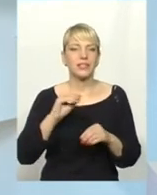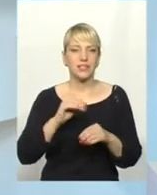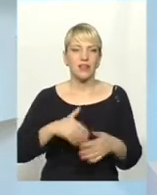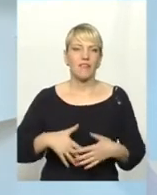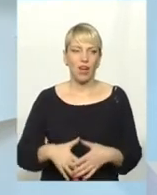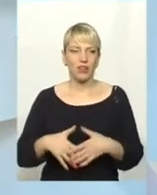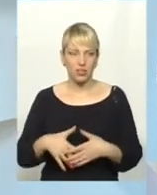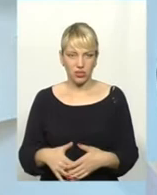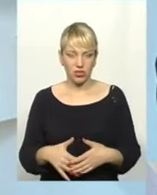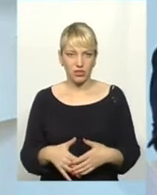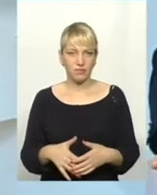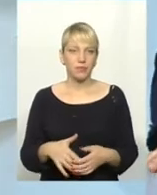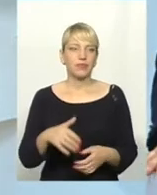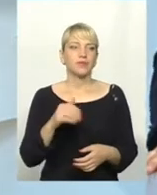вагітні.